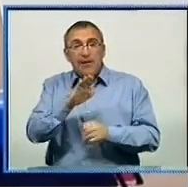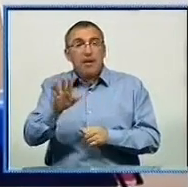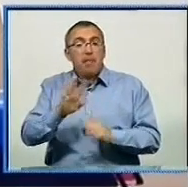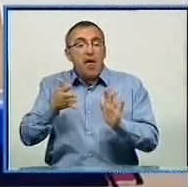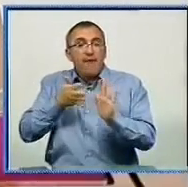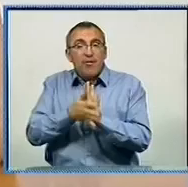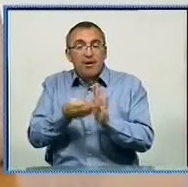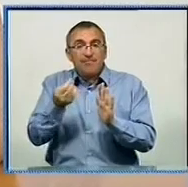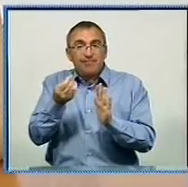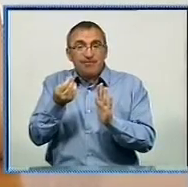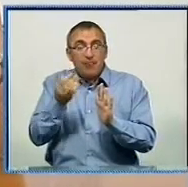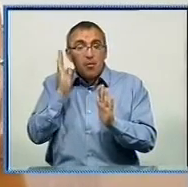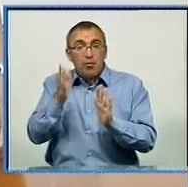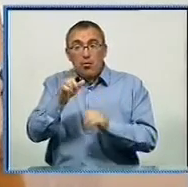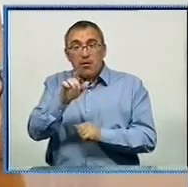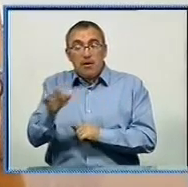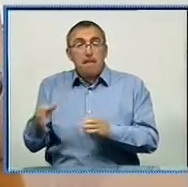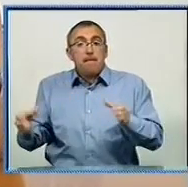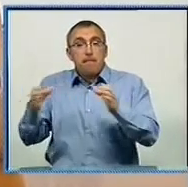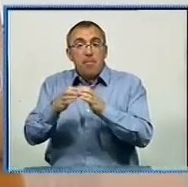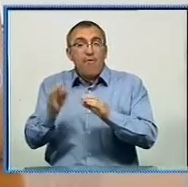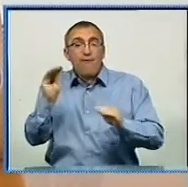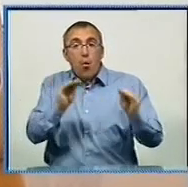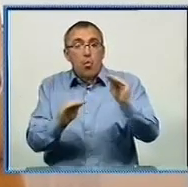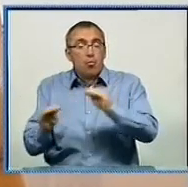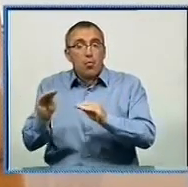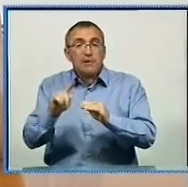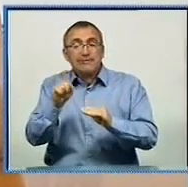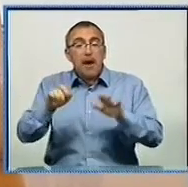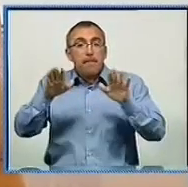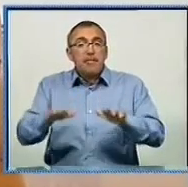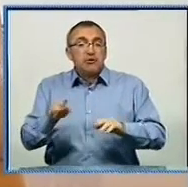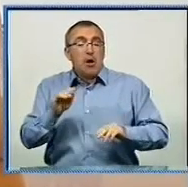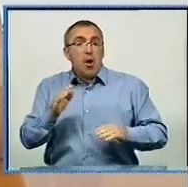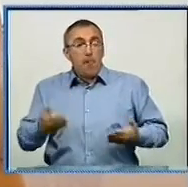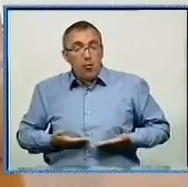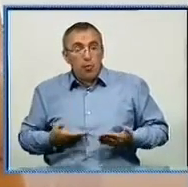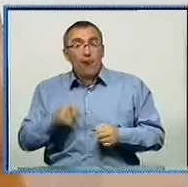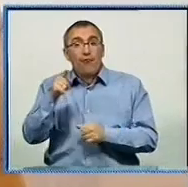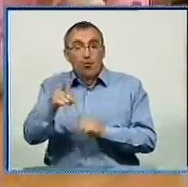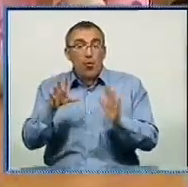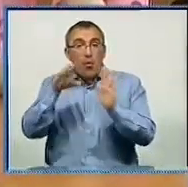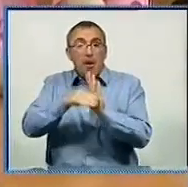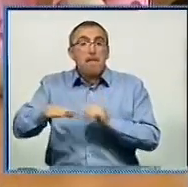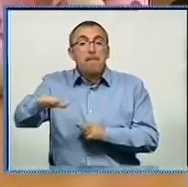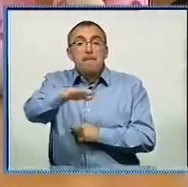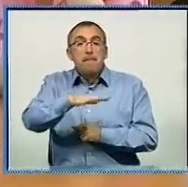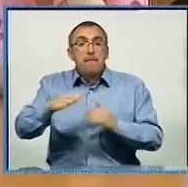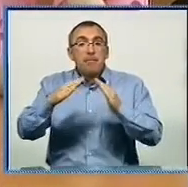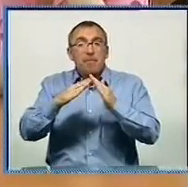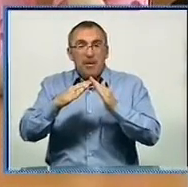витрачати кошти на проїзд, будуть бригади формуватись за місцем проживання і в тому ж мікрорайоні будуть